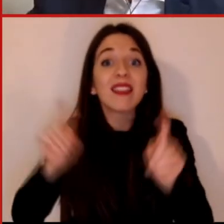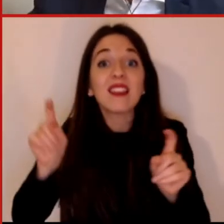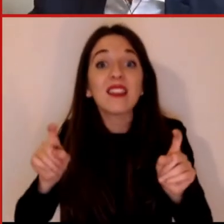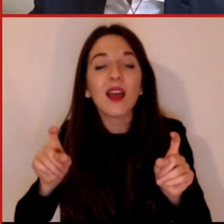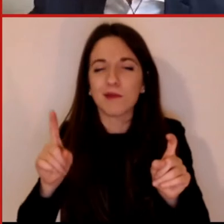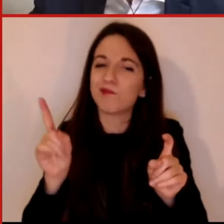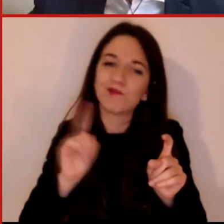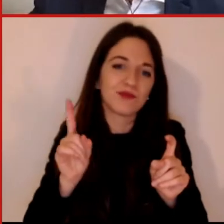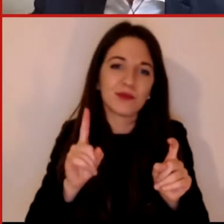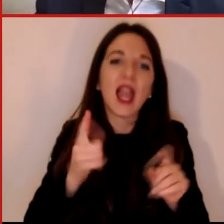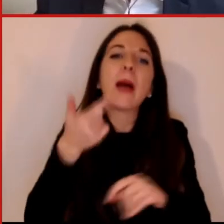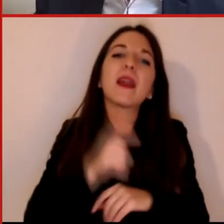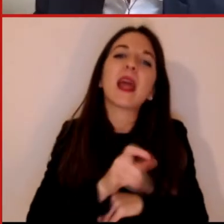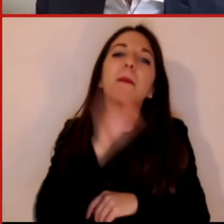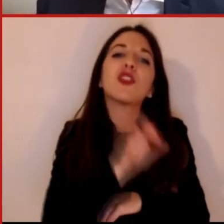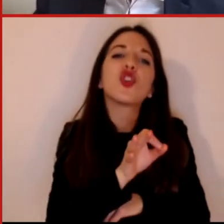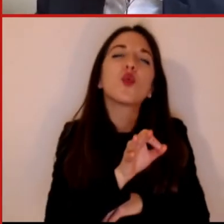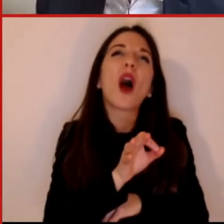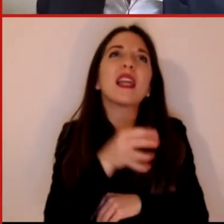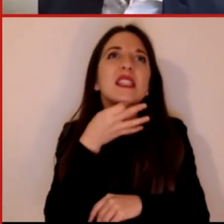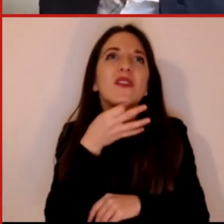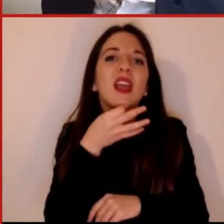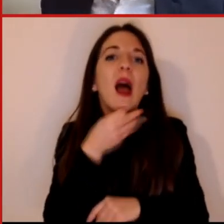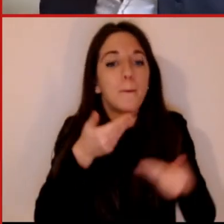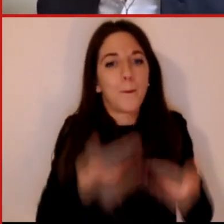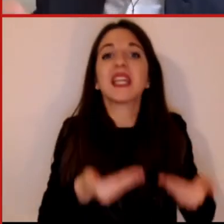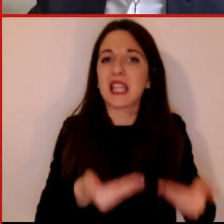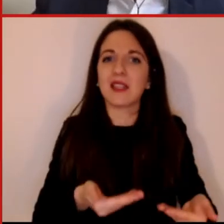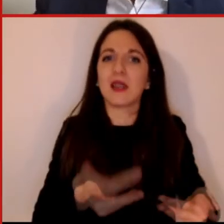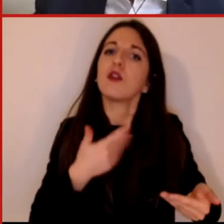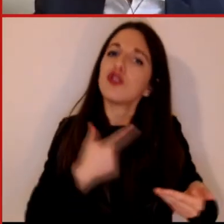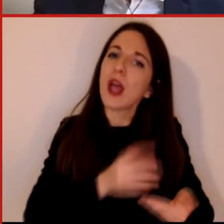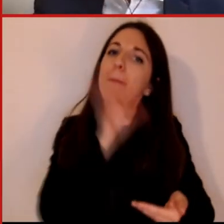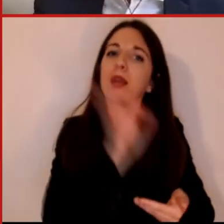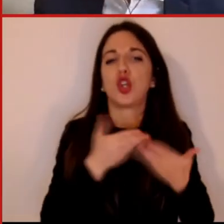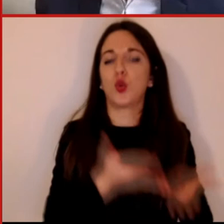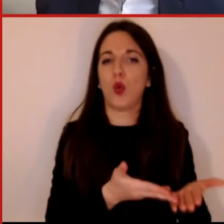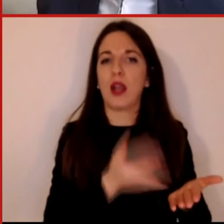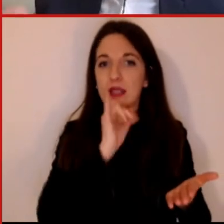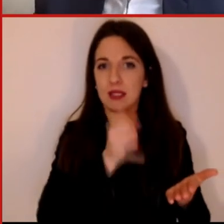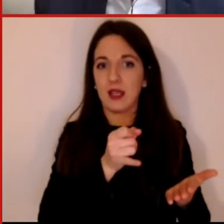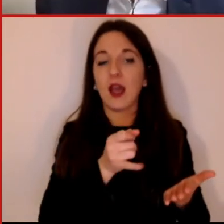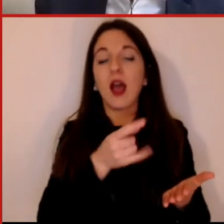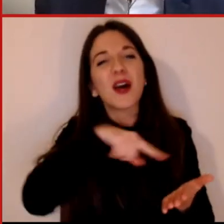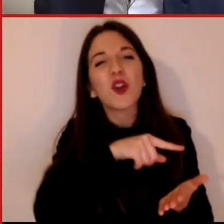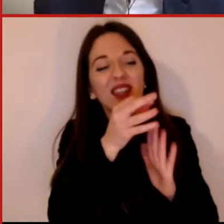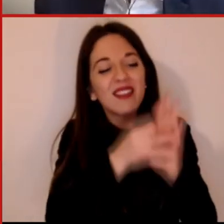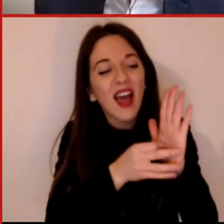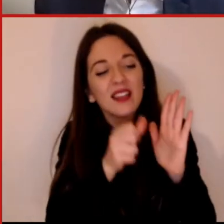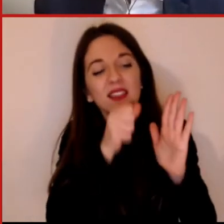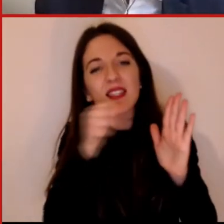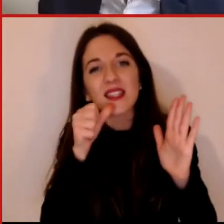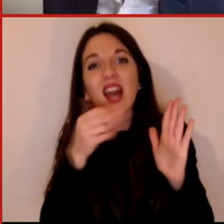quello che noi invece stiamo cercando di fare è di avere un flusso continuo di dati che nutre degli algoritmi e in base alla nostra capacità